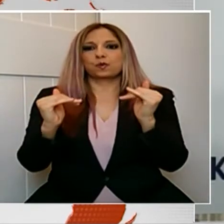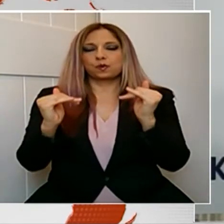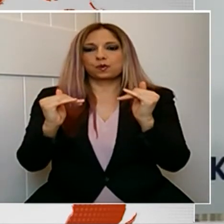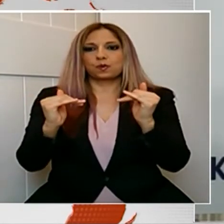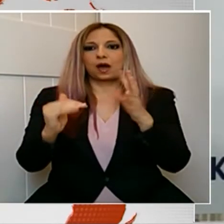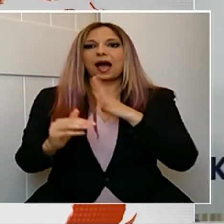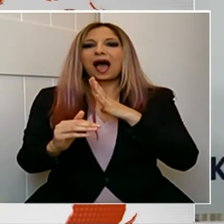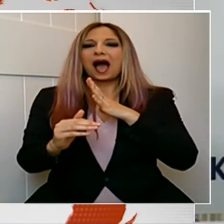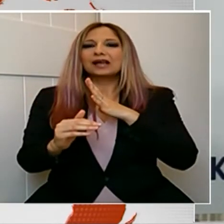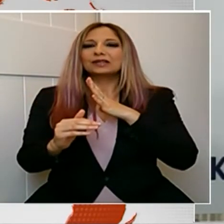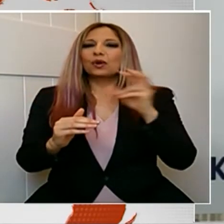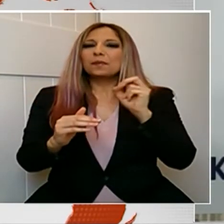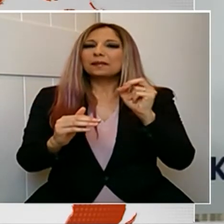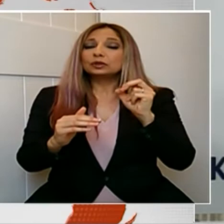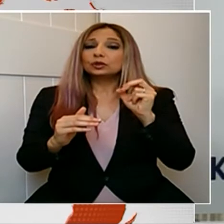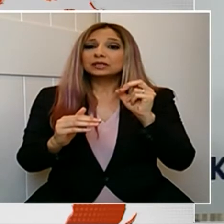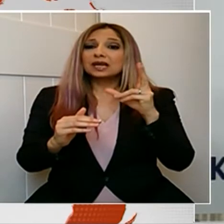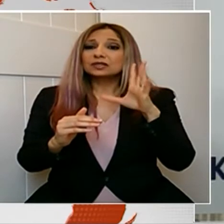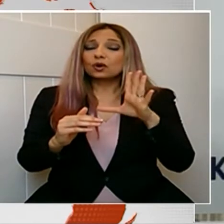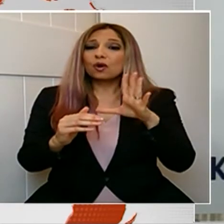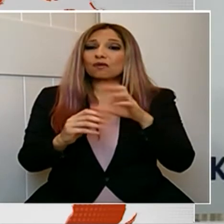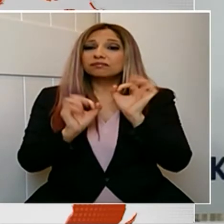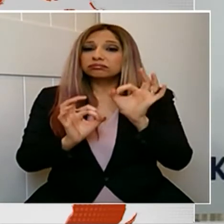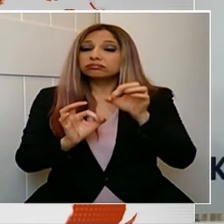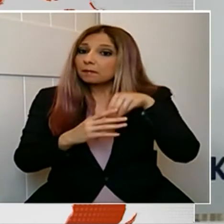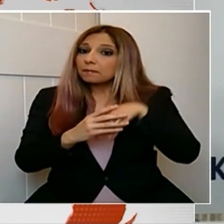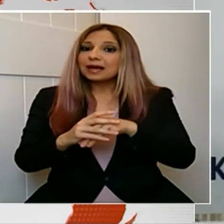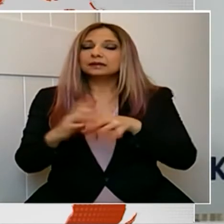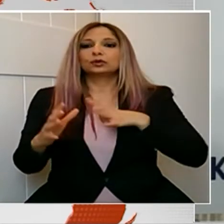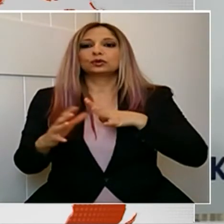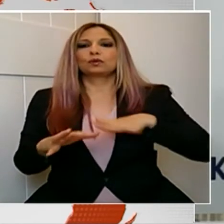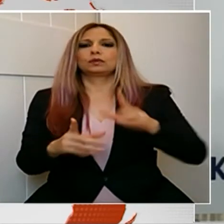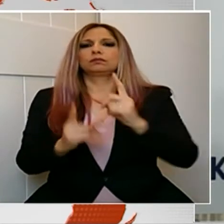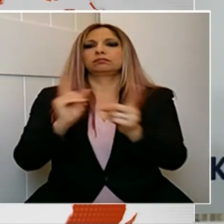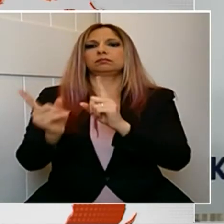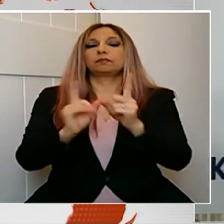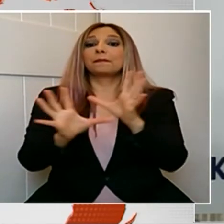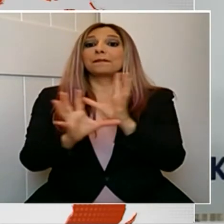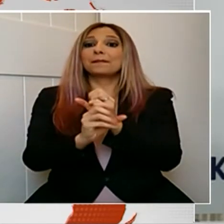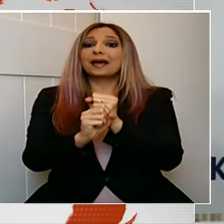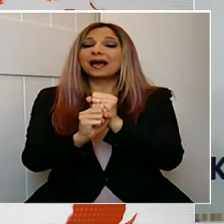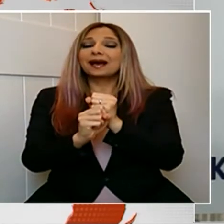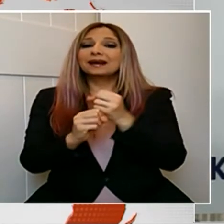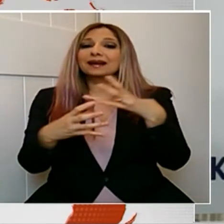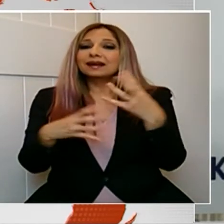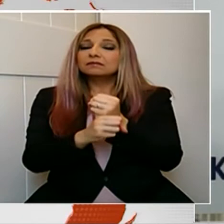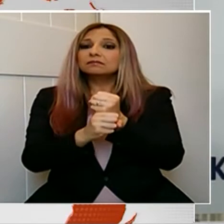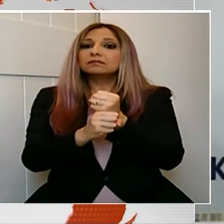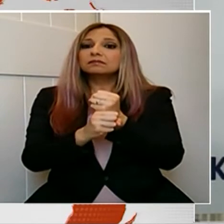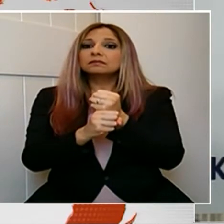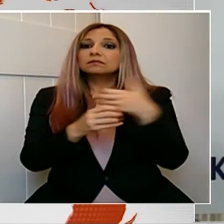λίμωξη κυκλοφορούν ανάμεσα στους πληθυνσμούς και μέχρι να εντοπιστούν ενδεχομένως να το μεταδώσουν και σε άλλους.